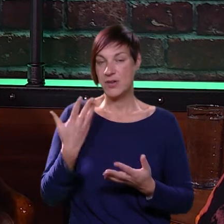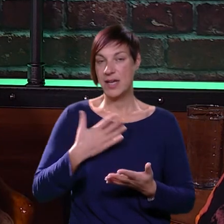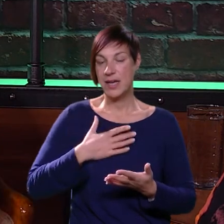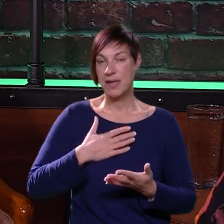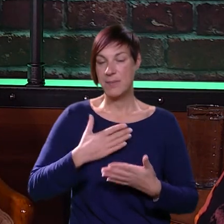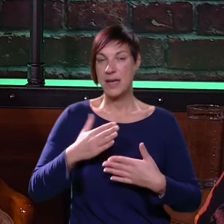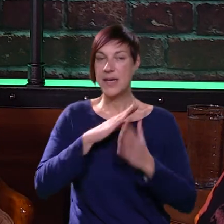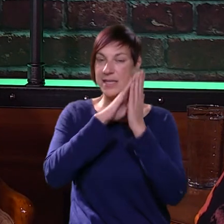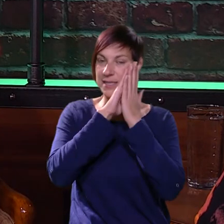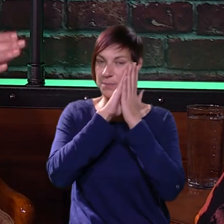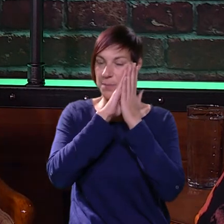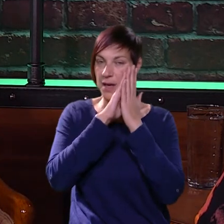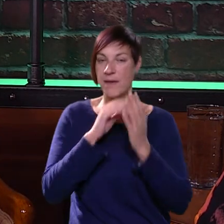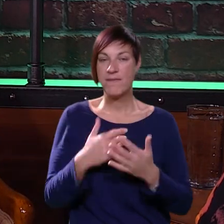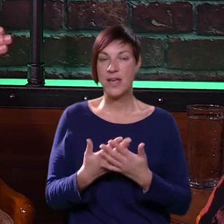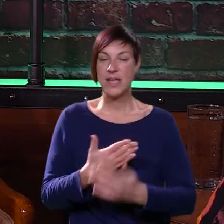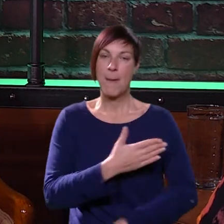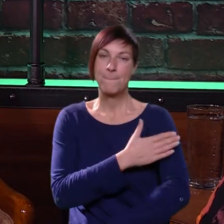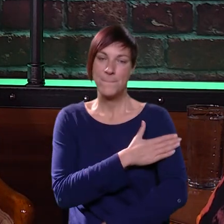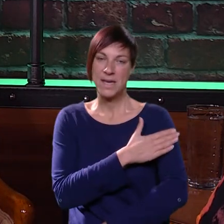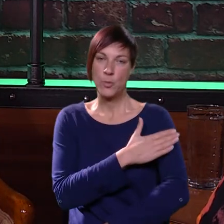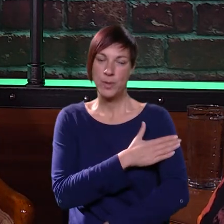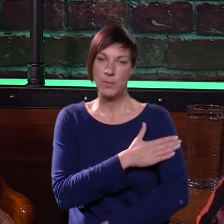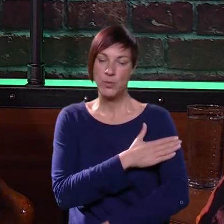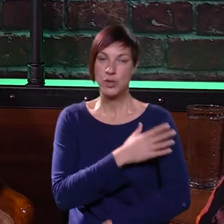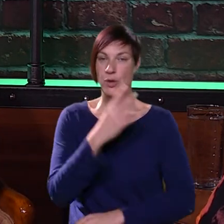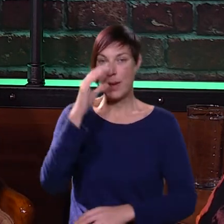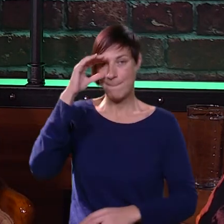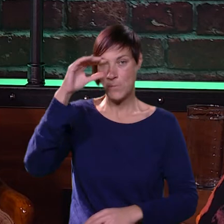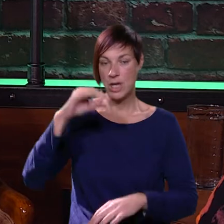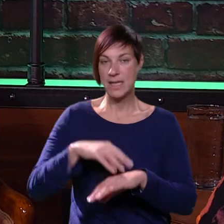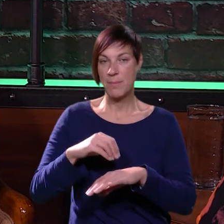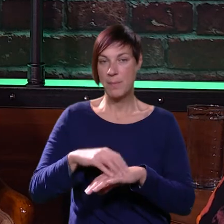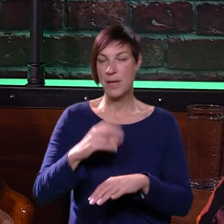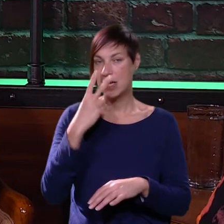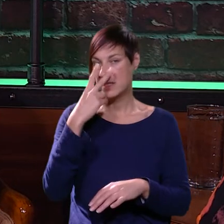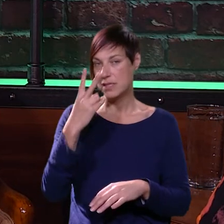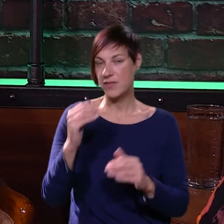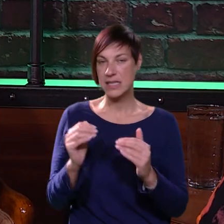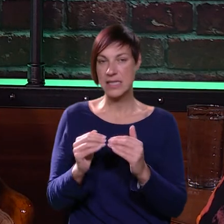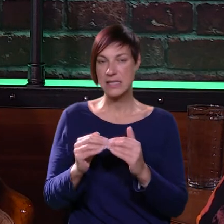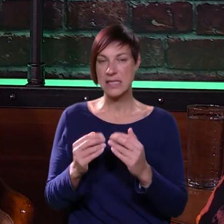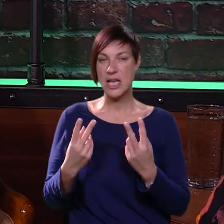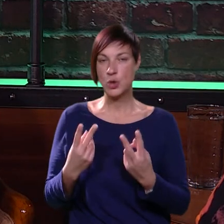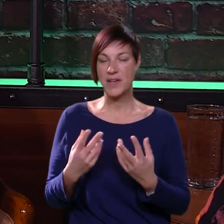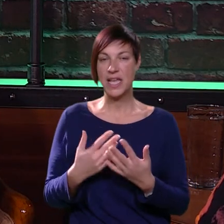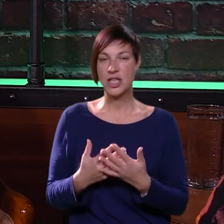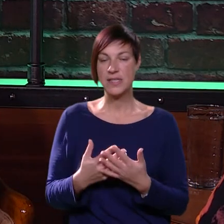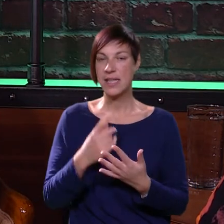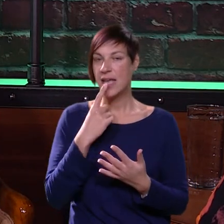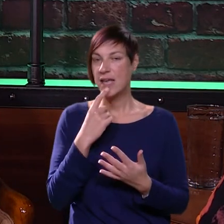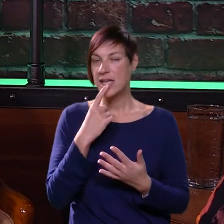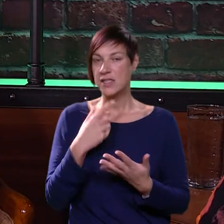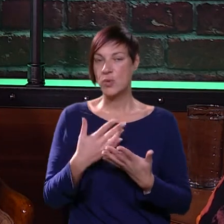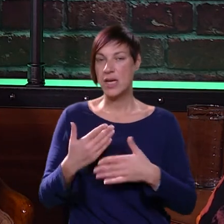ona kraj mene spava, joj skener, samo priljubim ustu i pogledam aplikaciju, ako vidi da mi se složu te vrijednosti,